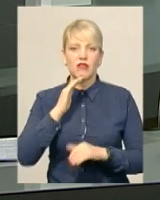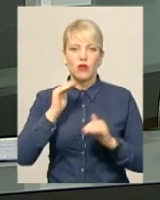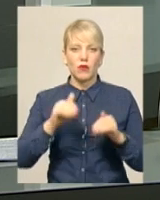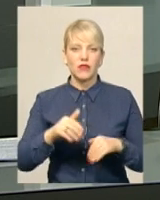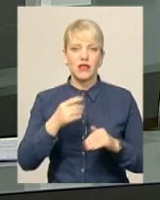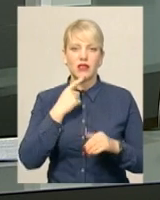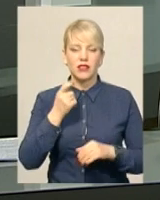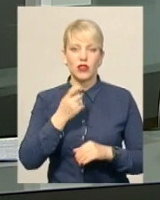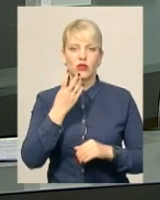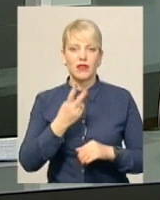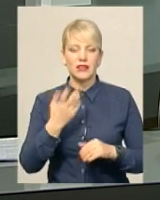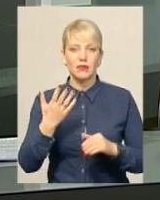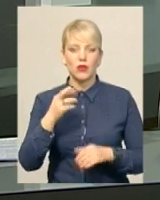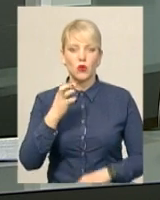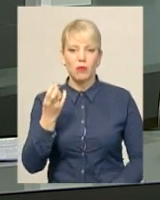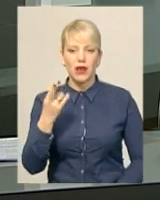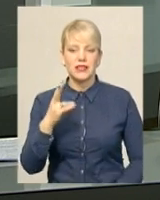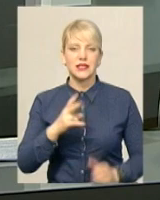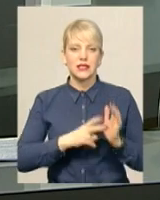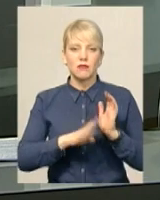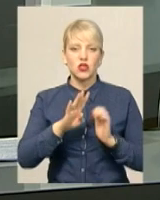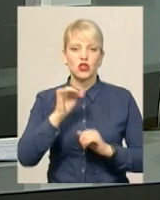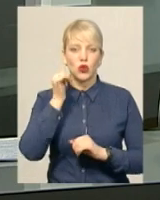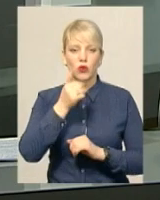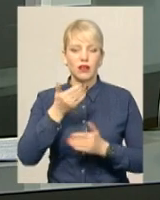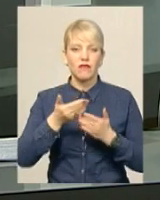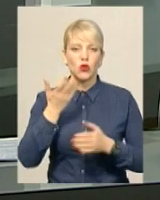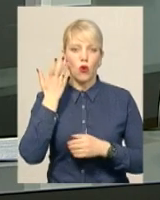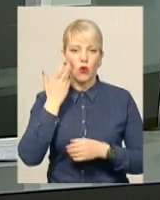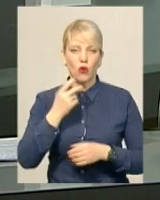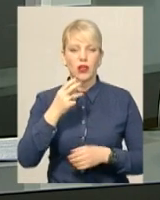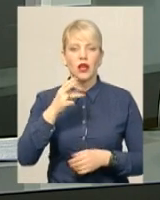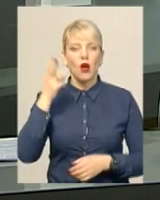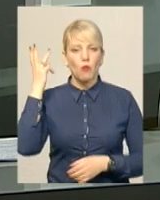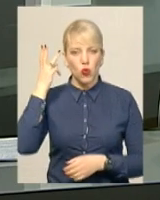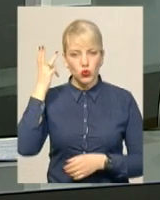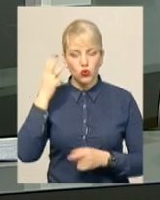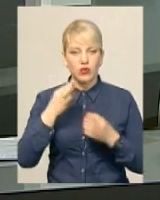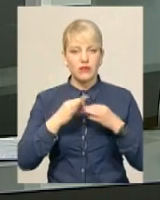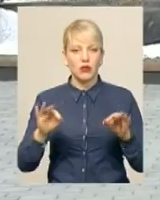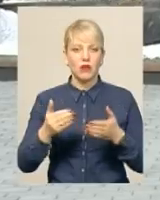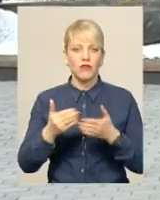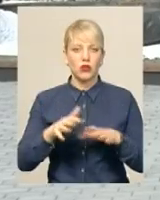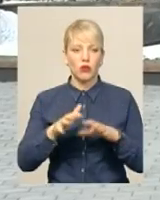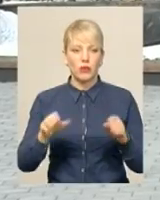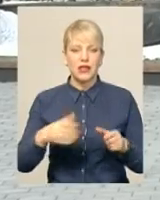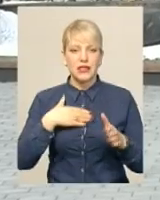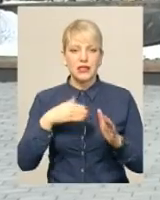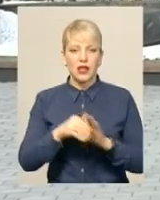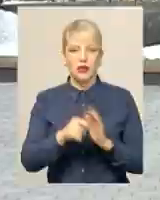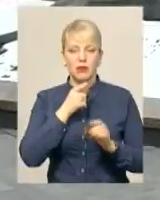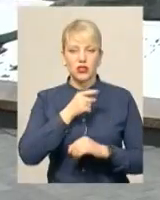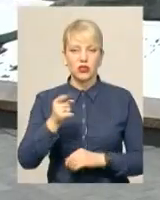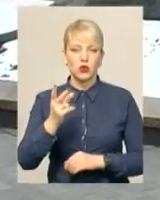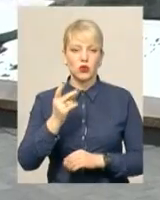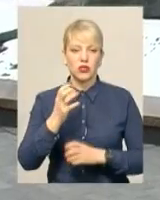березня 74 роки відколи проскурів звільнили від окупантів. Тетяна Ворожцова продовжує. Загиблих під час Другої